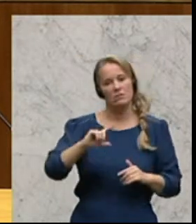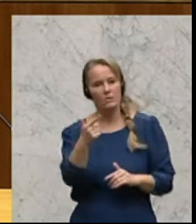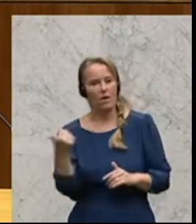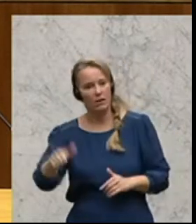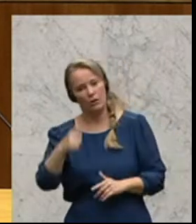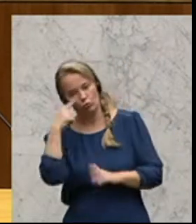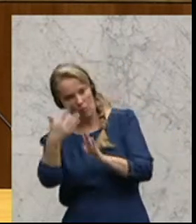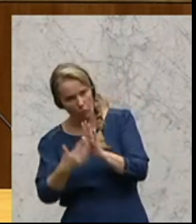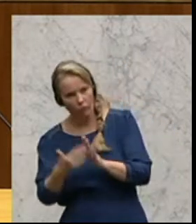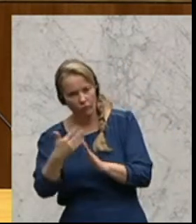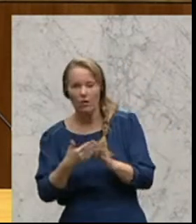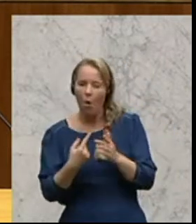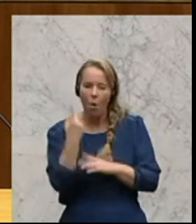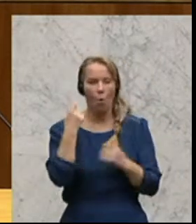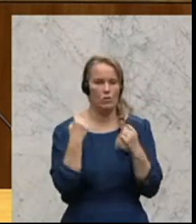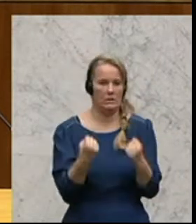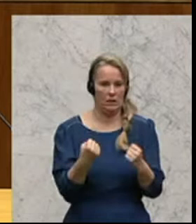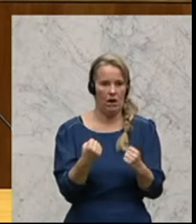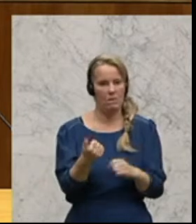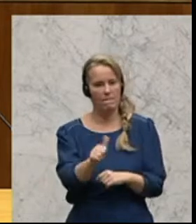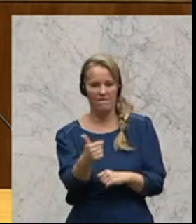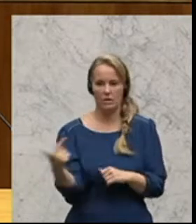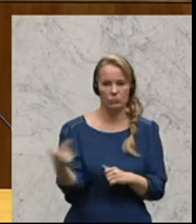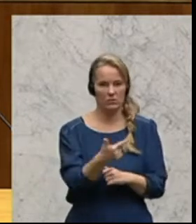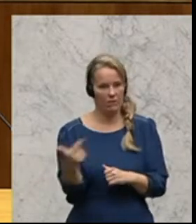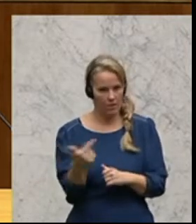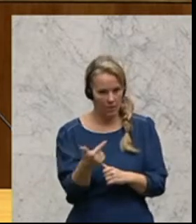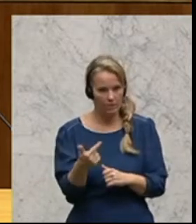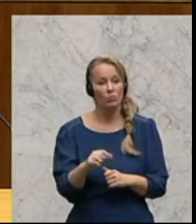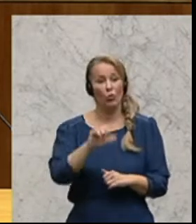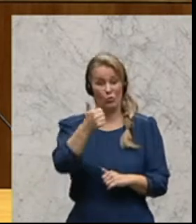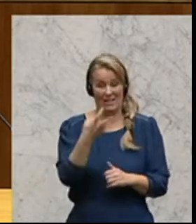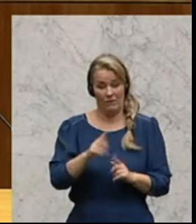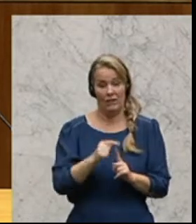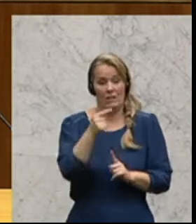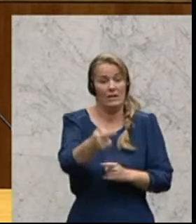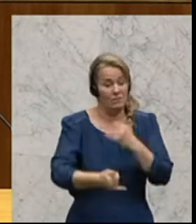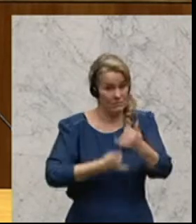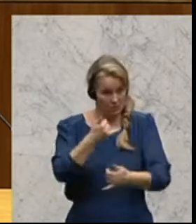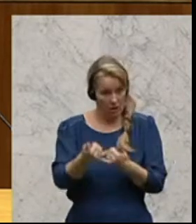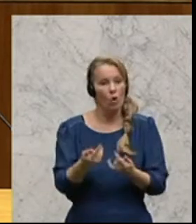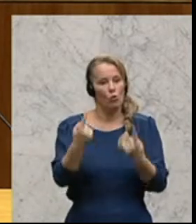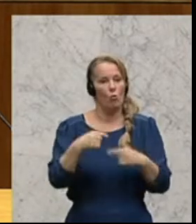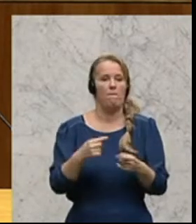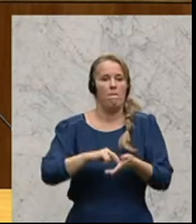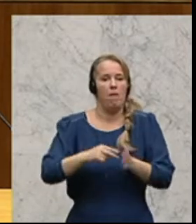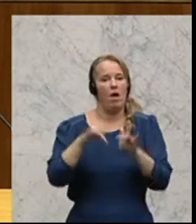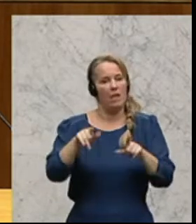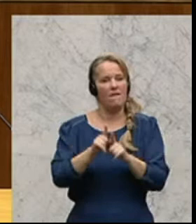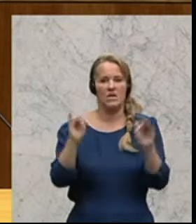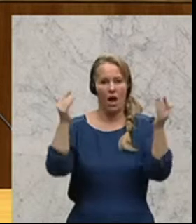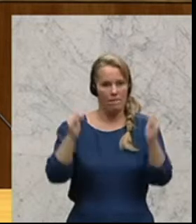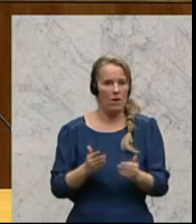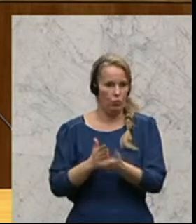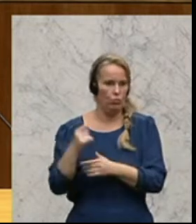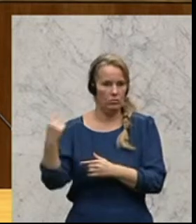dazu, dass wir möglichst hohe Sicherheit für die Bewertung haben. Und es wird im ersten Quartal des kommenden Jahres ein Abbauplan durch das